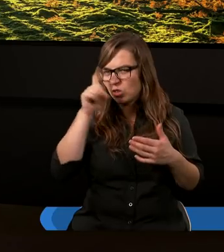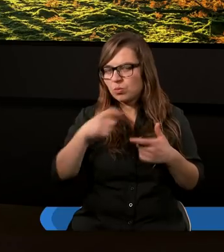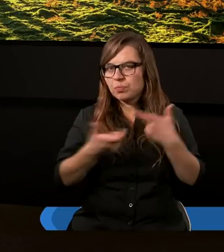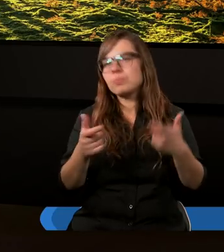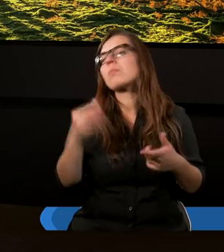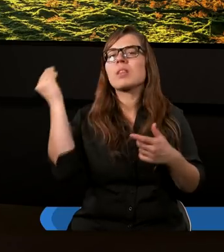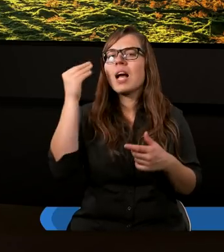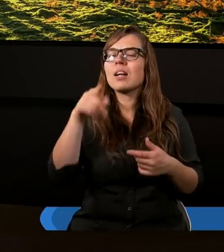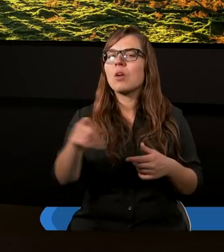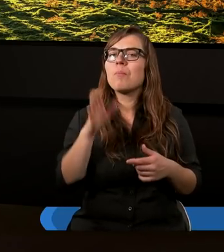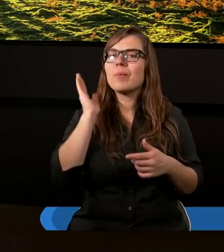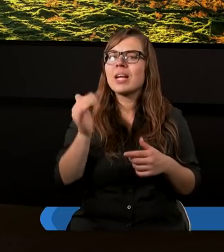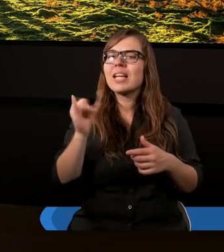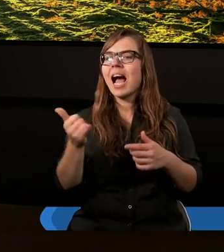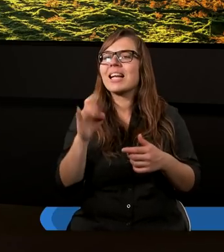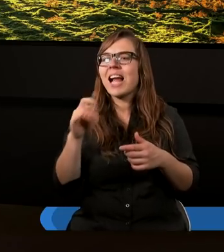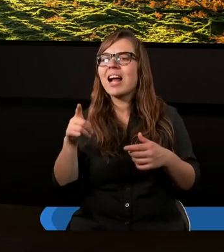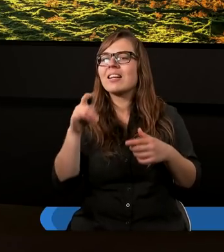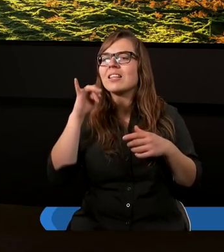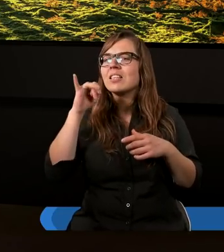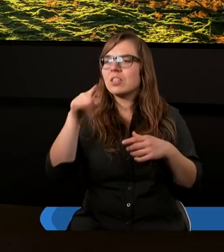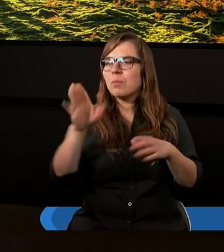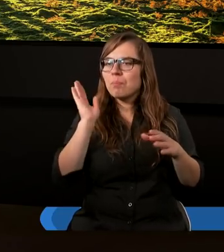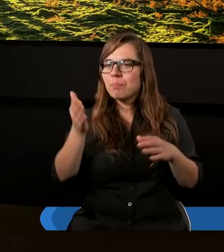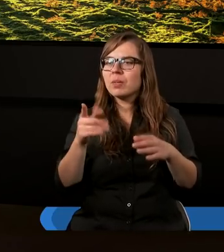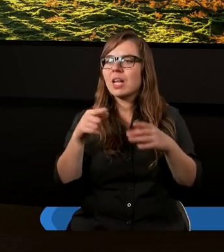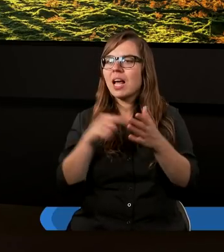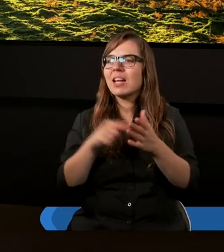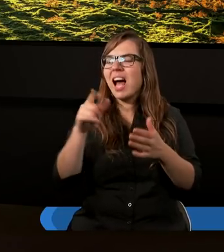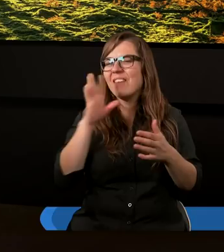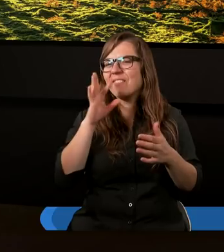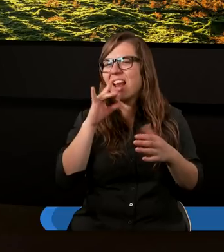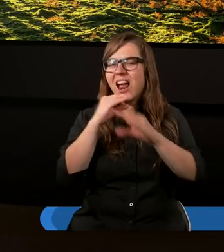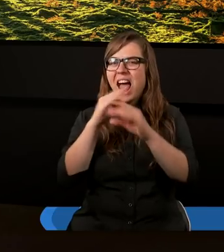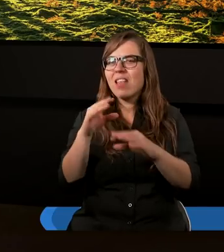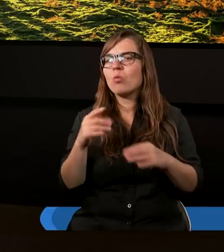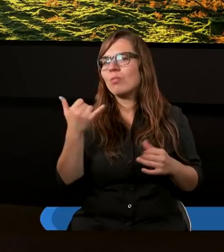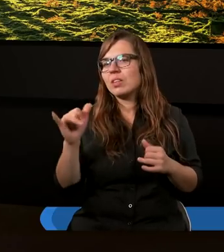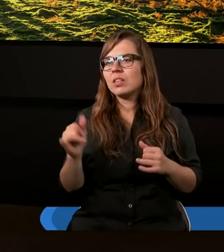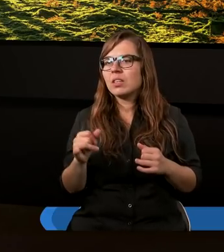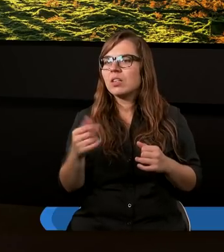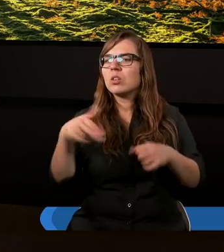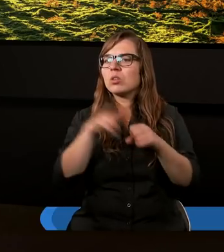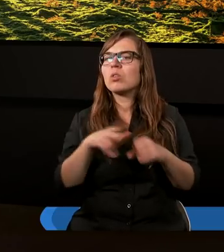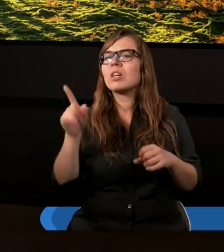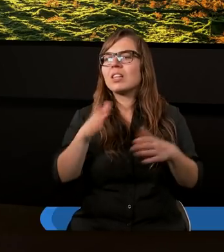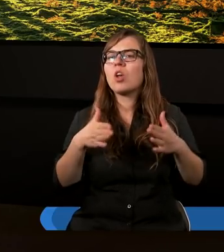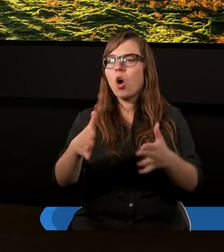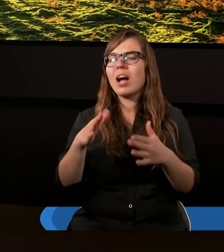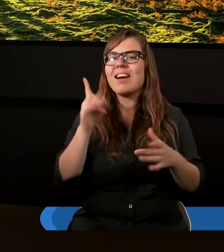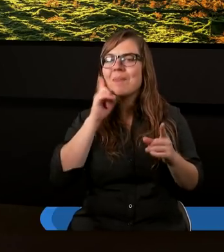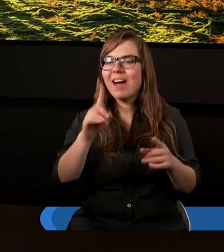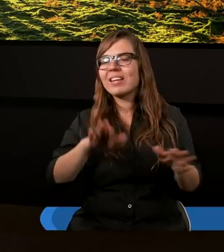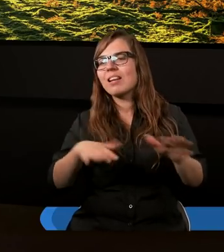nauka ich szerzyć się będzie jak zgorzel, do nich należy hymeneusz i filetos, którzy z drogi prawdy